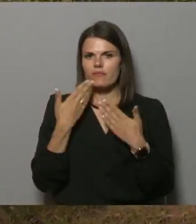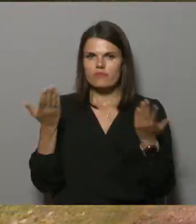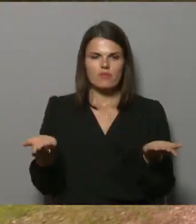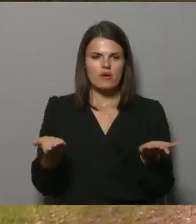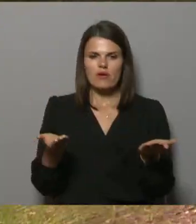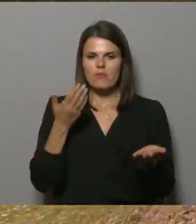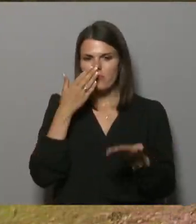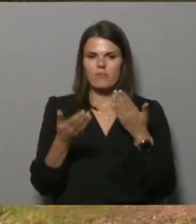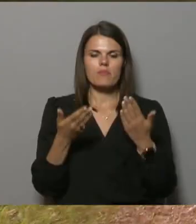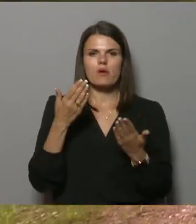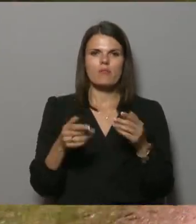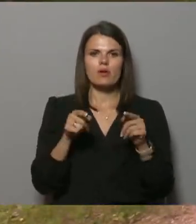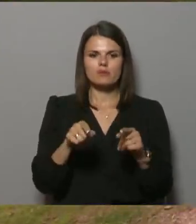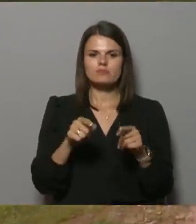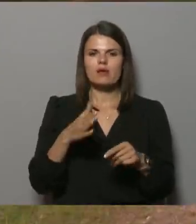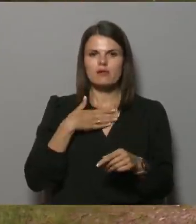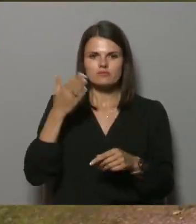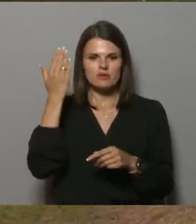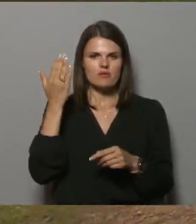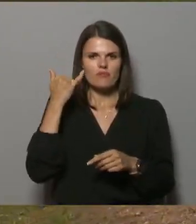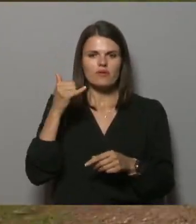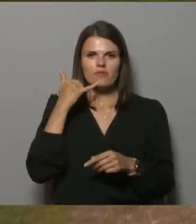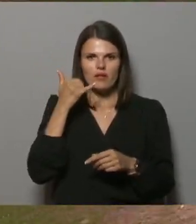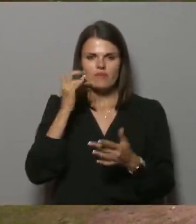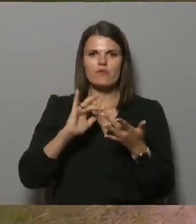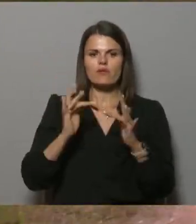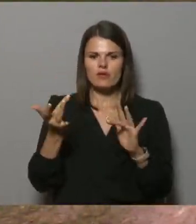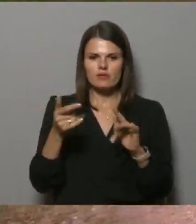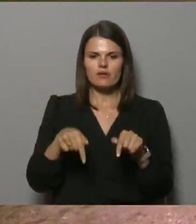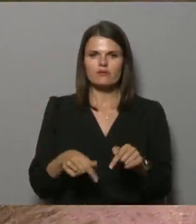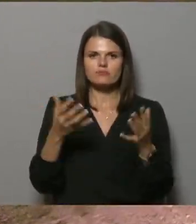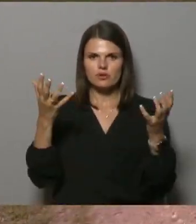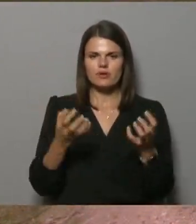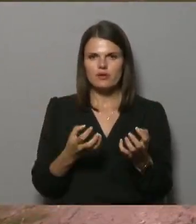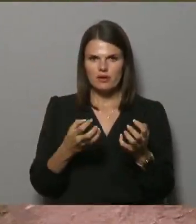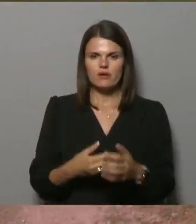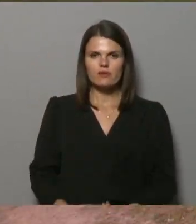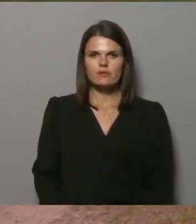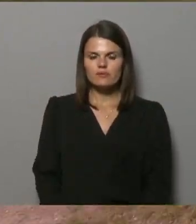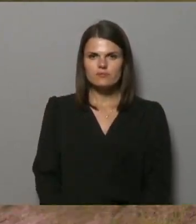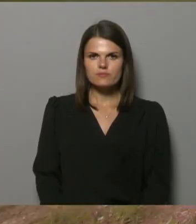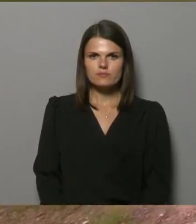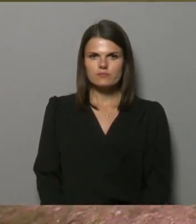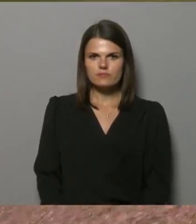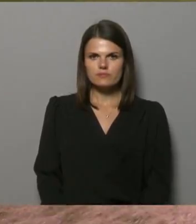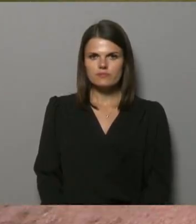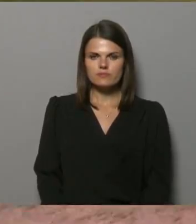Pamēģināsim šitiet. Es kādreiz telefonā, internetu ķēru. Tā, pamēģināsim.